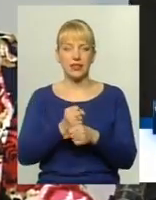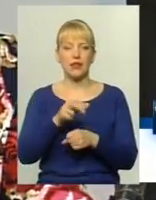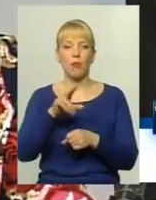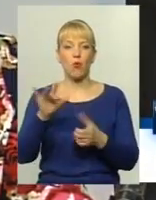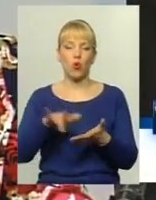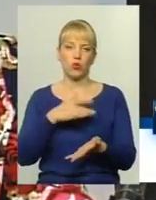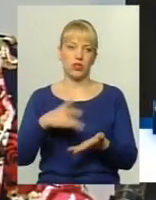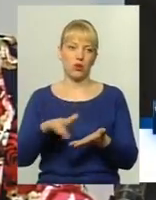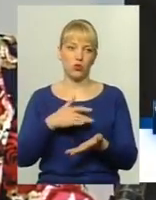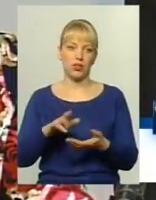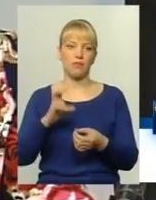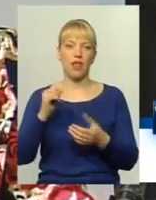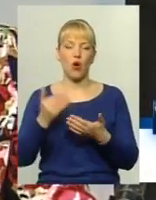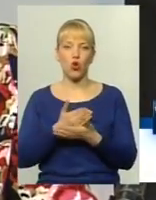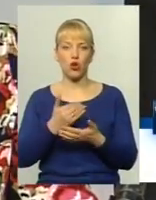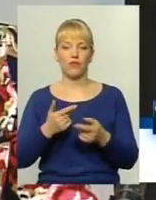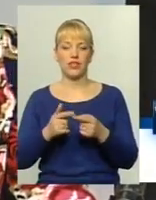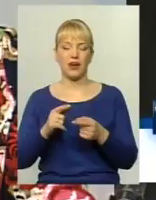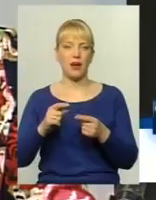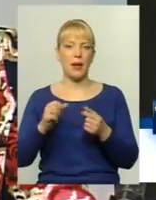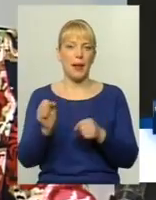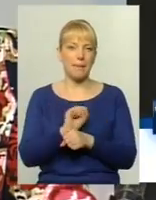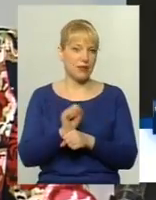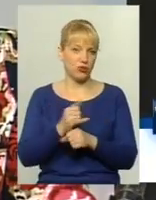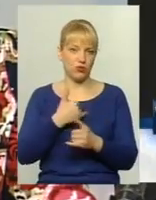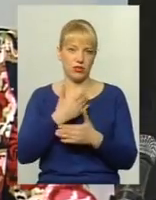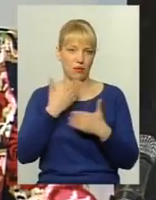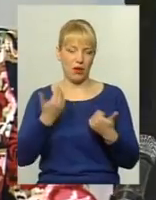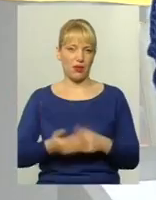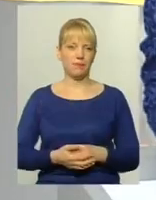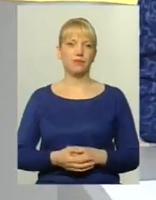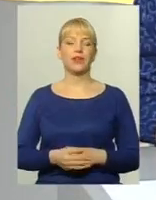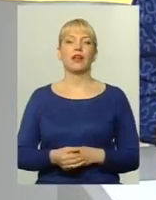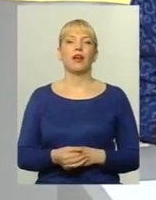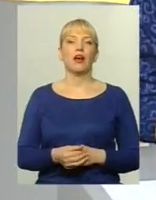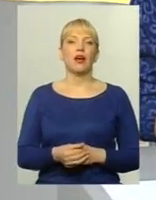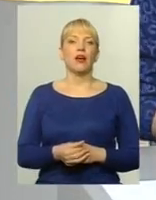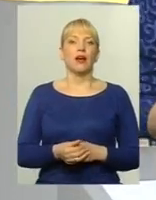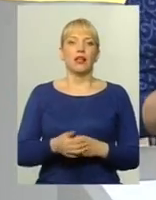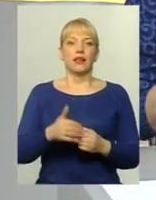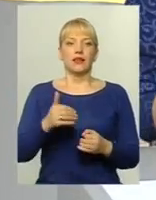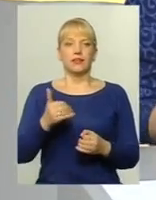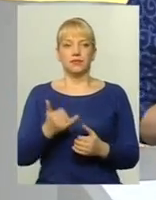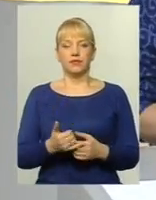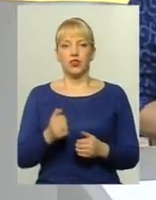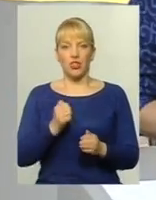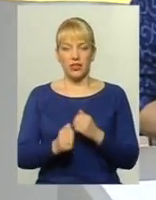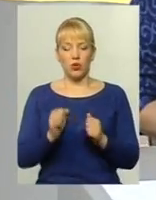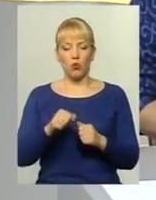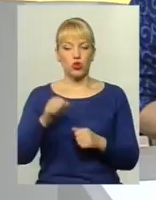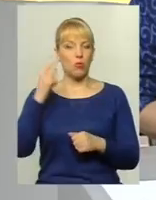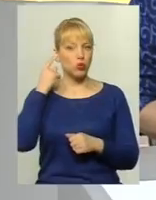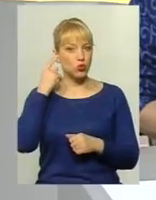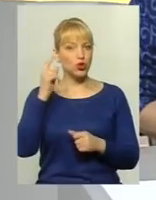розрахунках На оновлення рухомого складу, на жаль, немає Скажіть, будь ласка, власне, часто можна